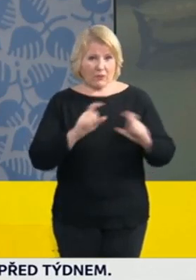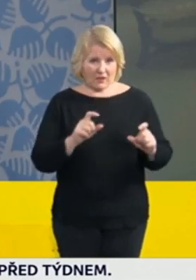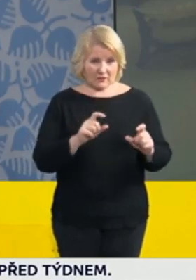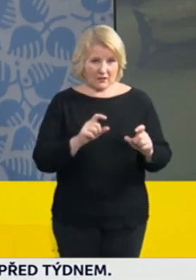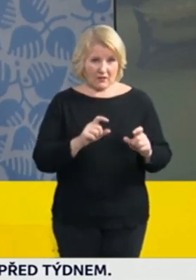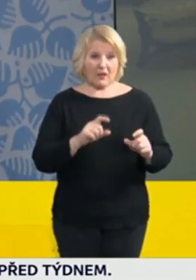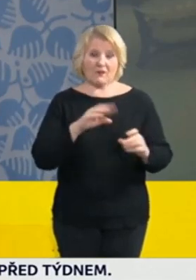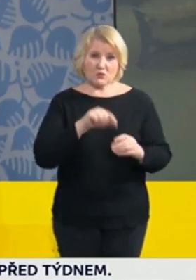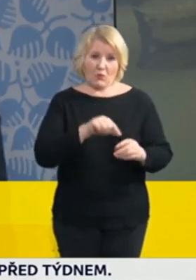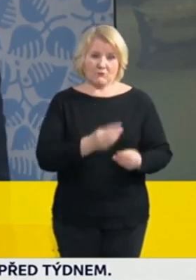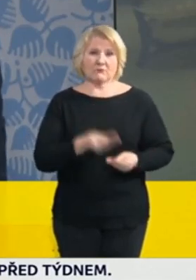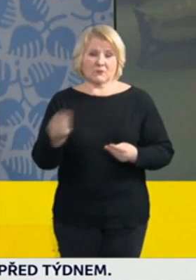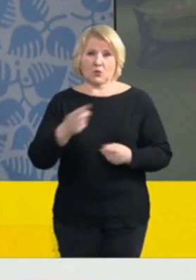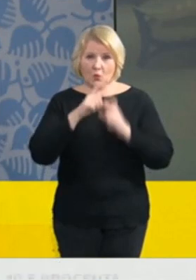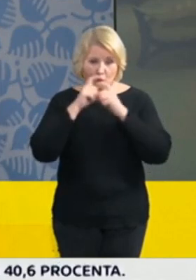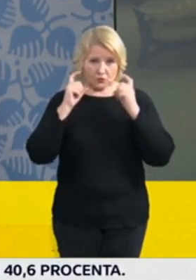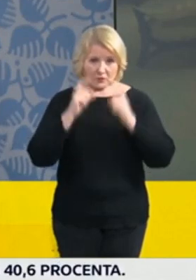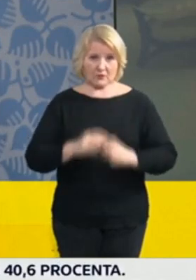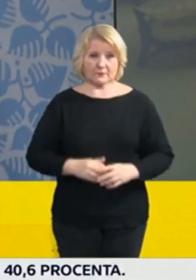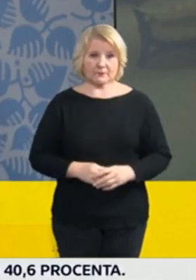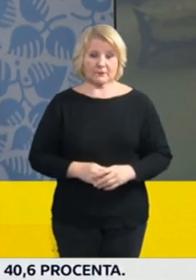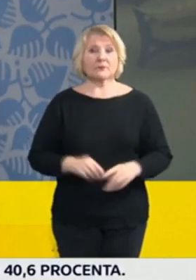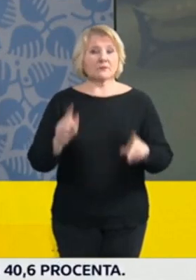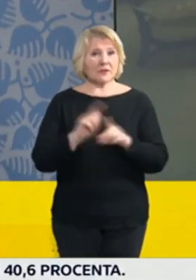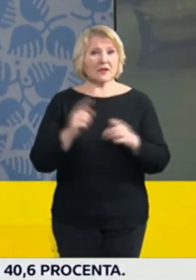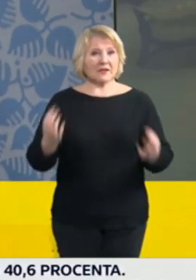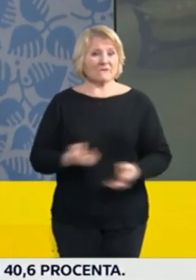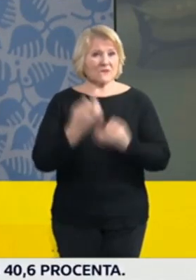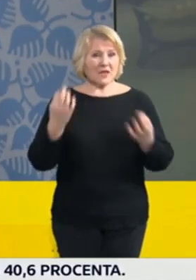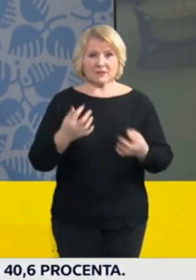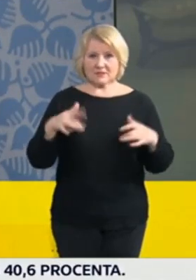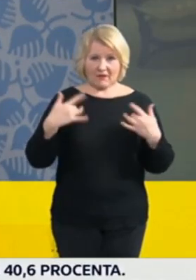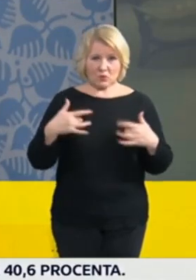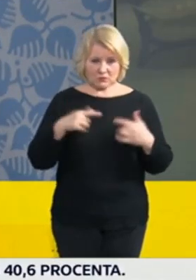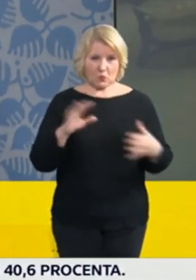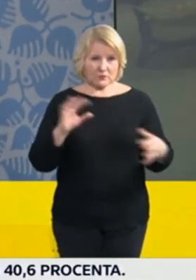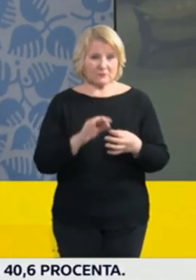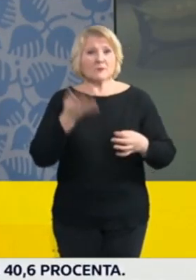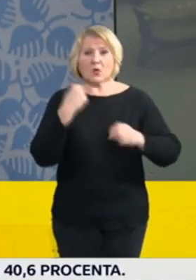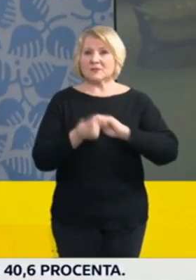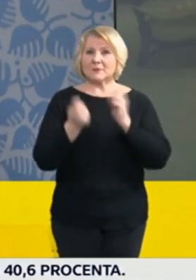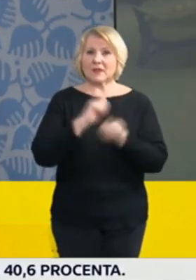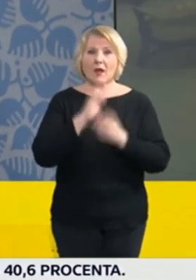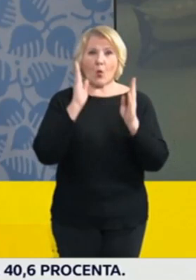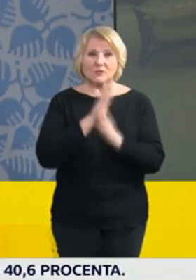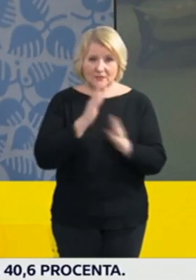poslední věc, která se týkala zdravotnictví, byla změna usnesení, které hovoří o